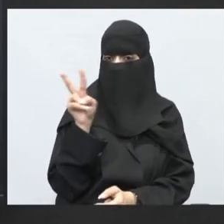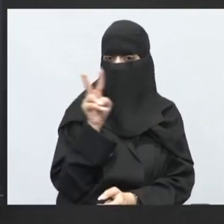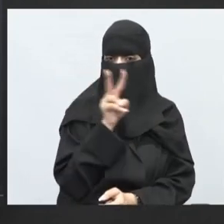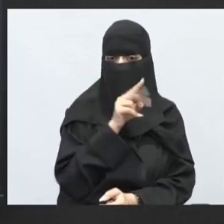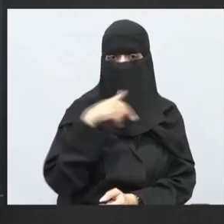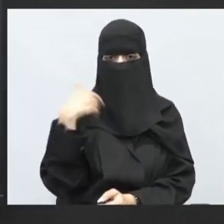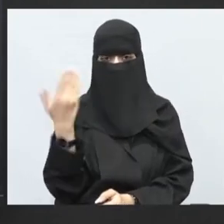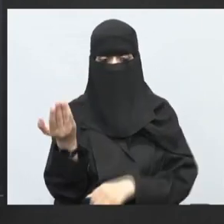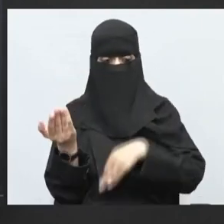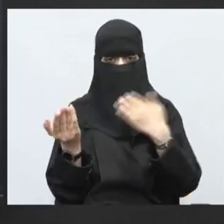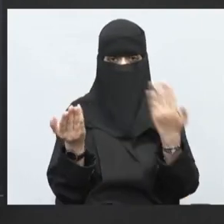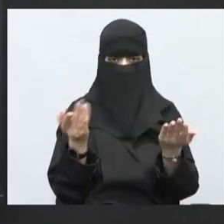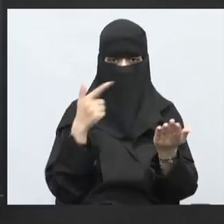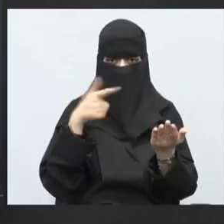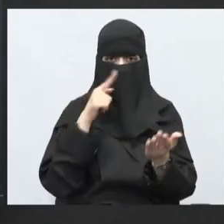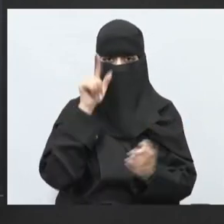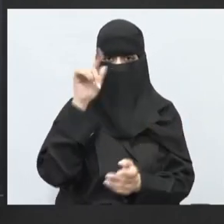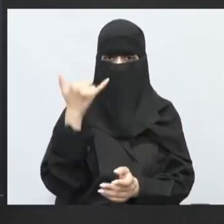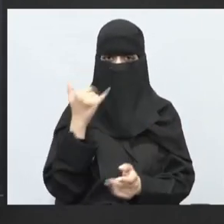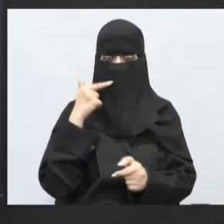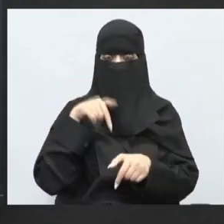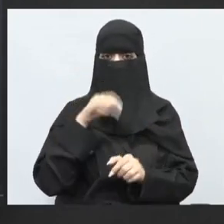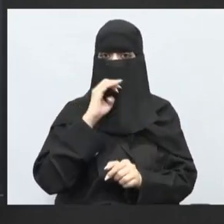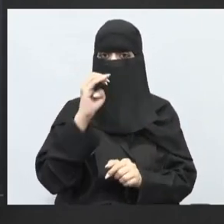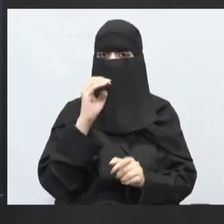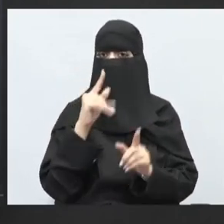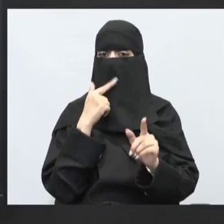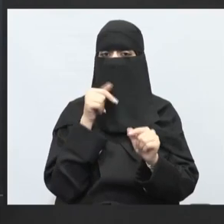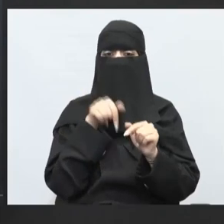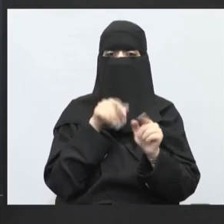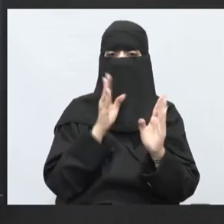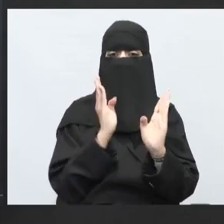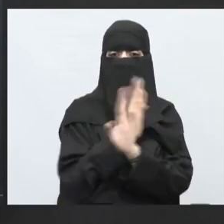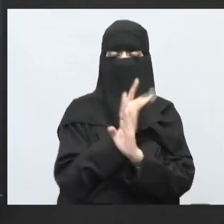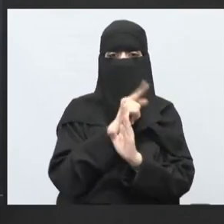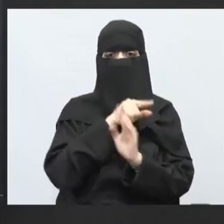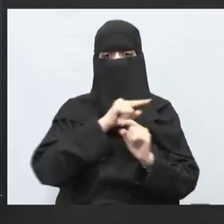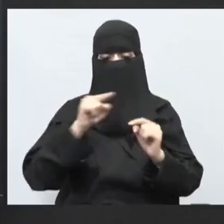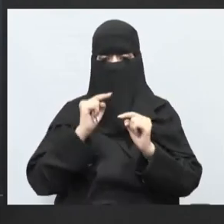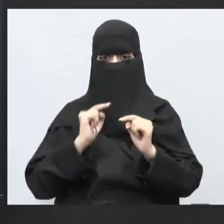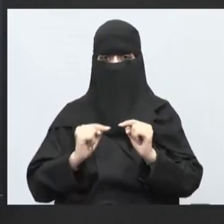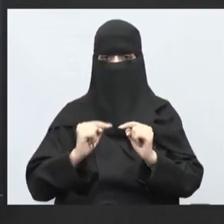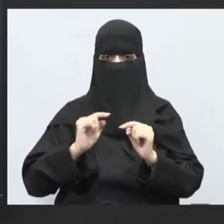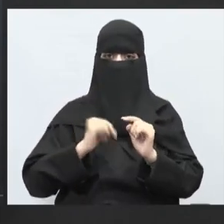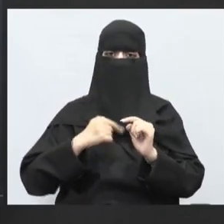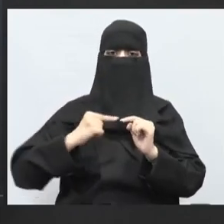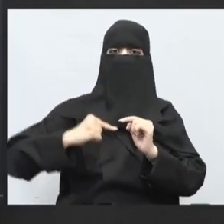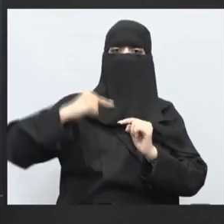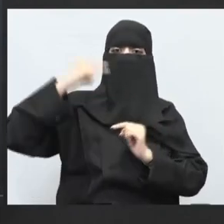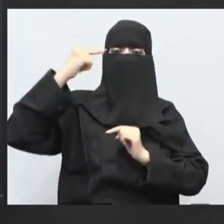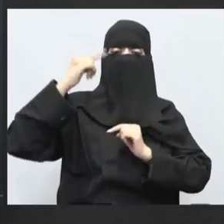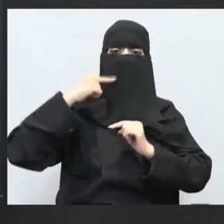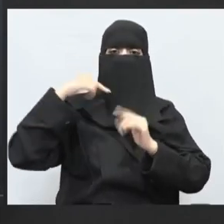اللغة العربية لما أقولك الحل عكسيا رح تقرأ من آخر كلمة وتصعد إلى أن تصل أول كلمة هذا